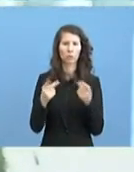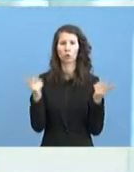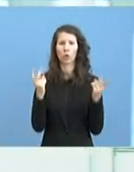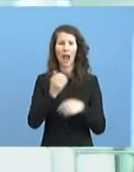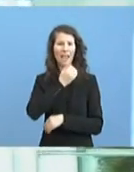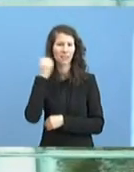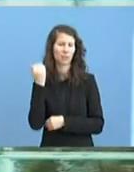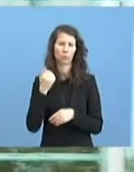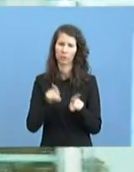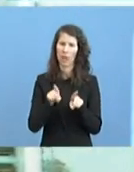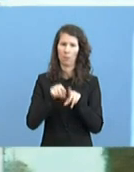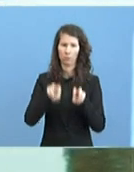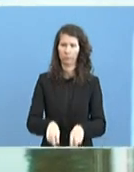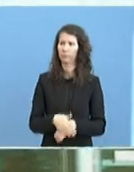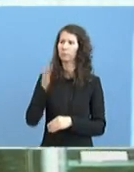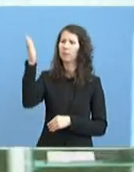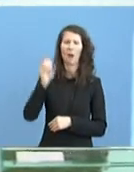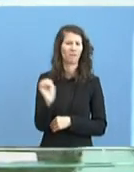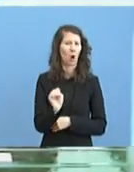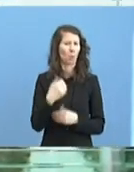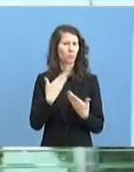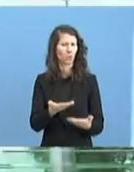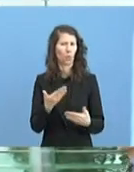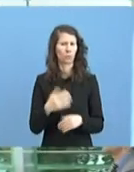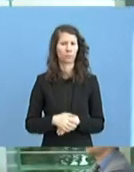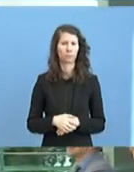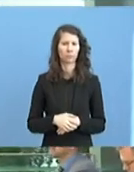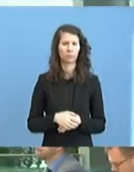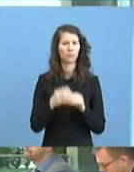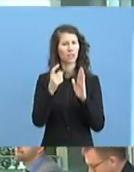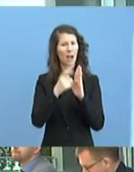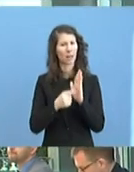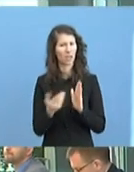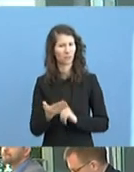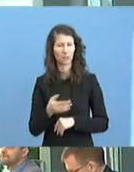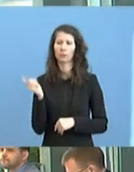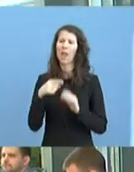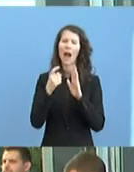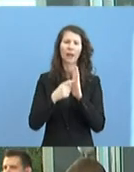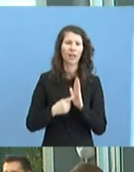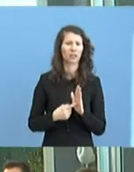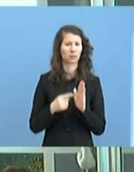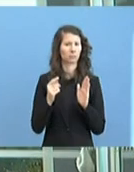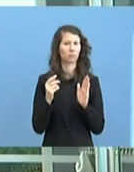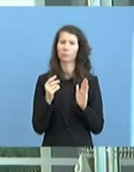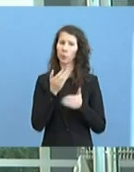was war denn jetzt der Anlass, das zu machen? Es gibt keinen Anlass dazu, sondern es ist eine allgemeine